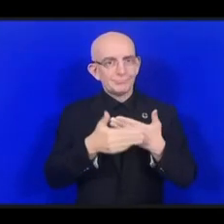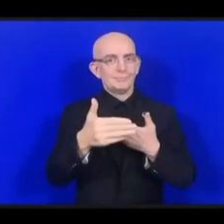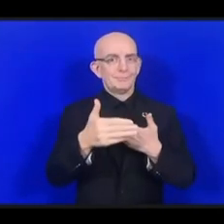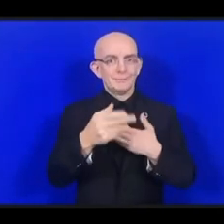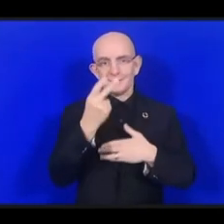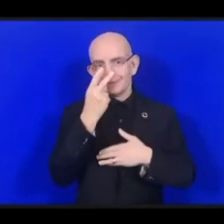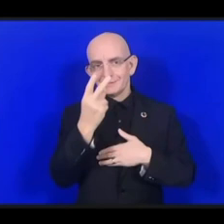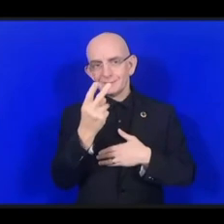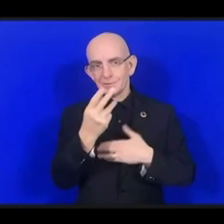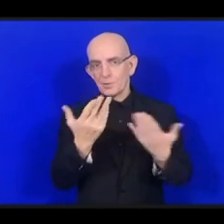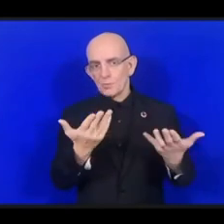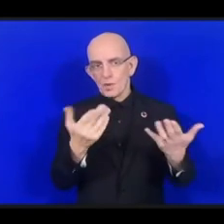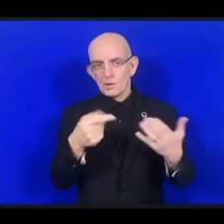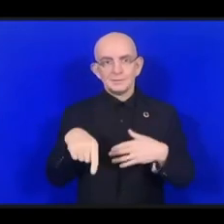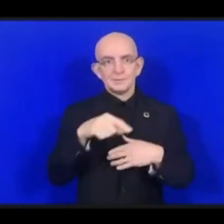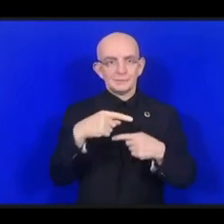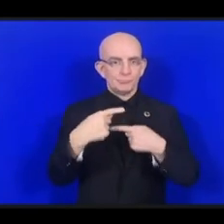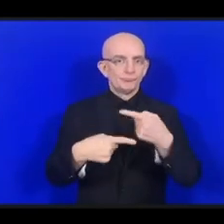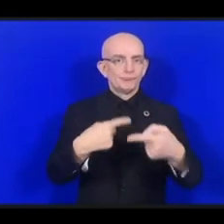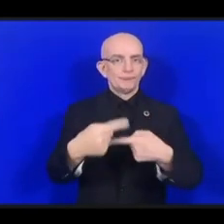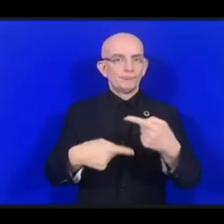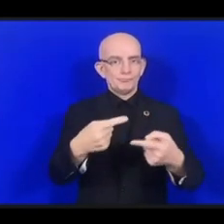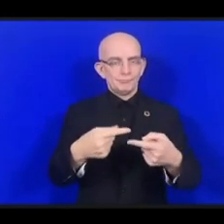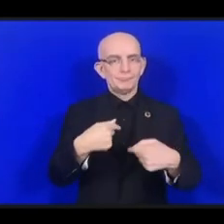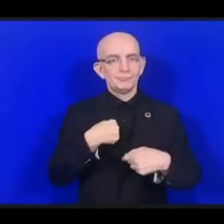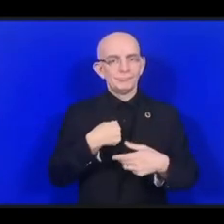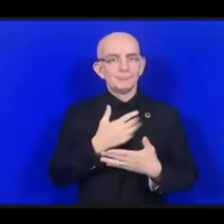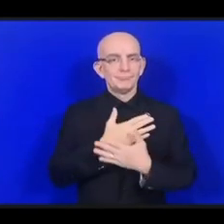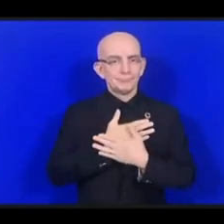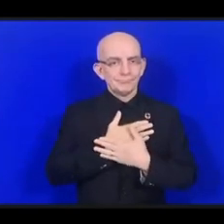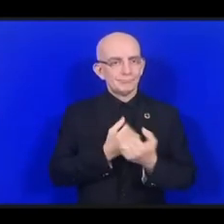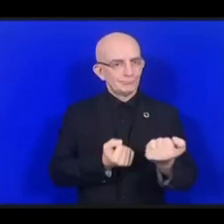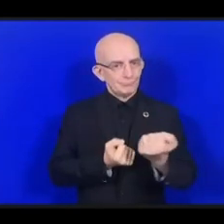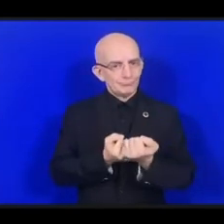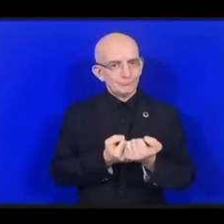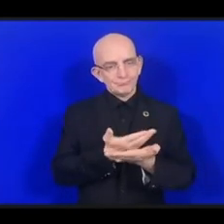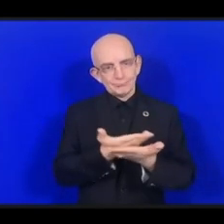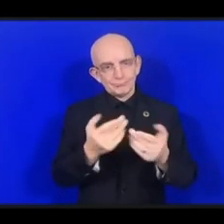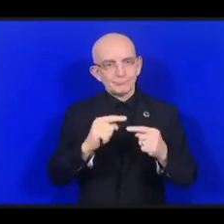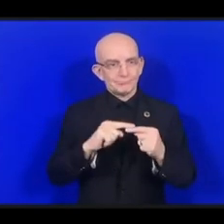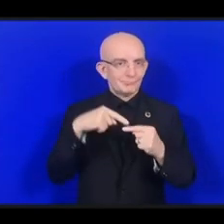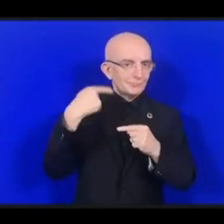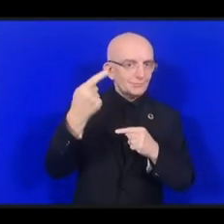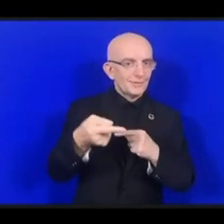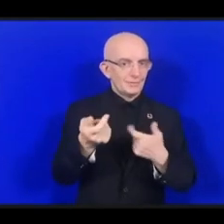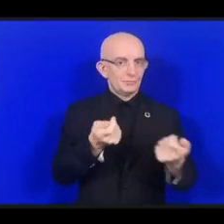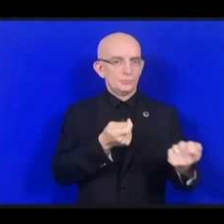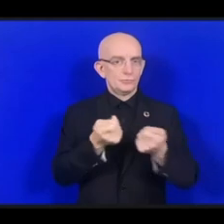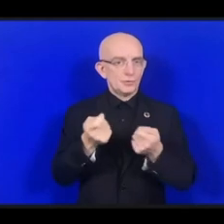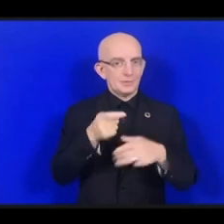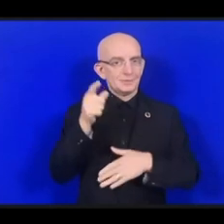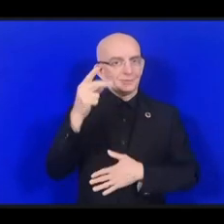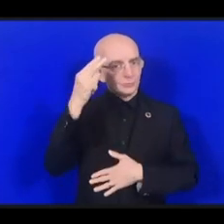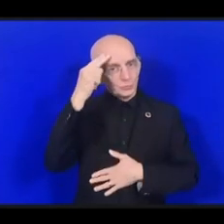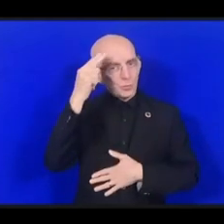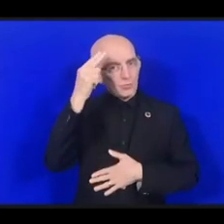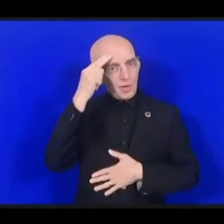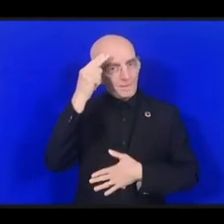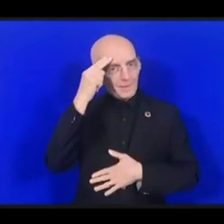мы проведем саммит в Риаде и я выражаю свою поддержку Королевству Садовской Аравии